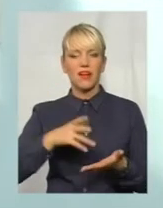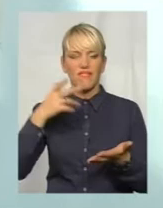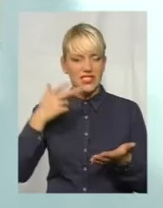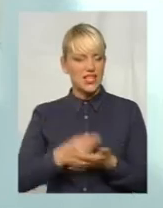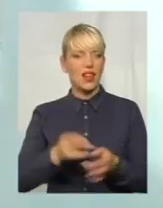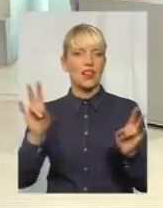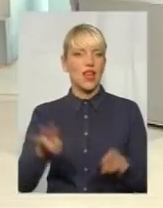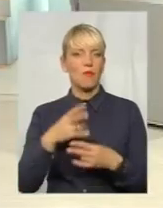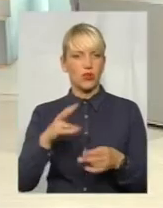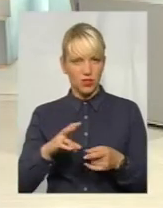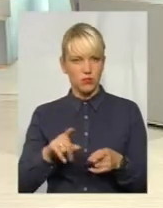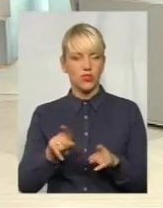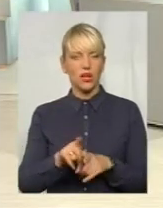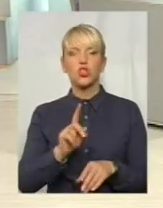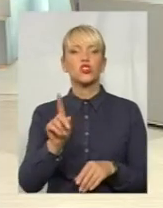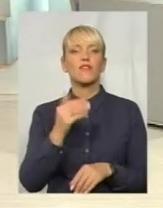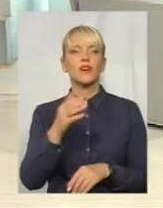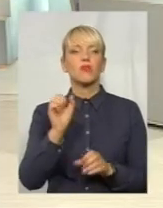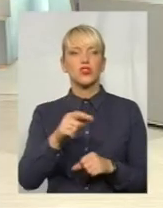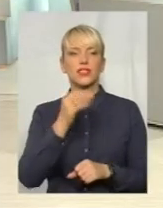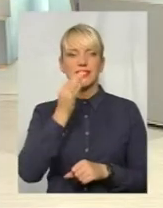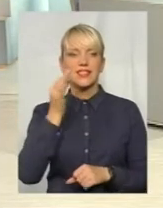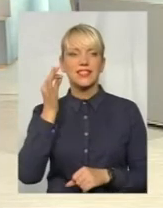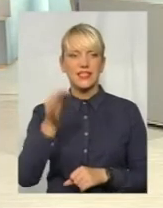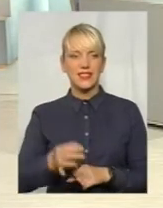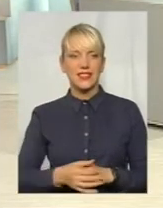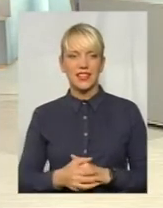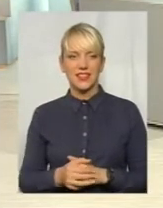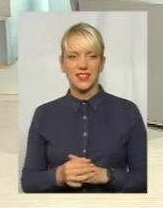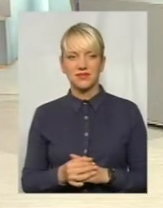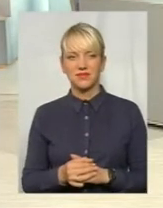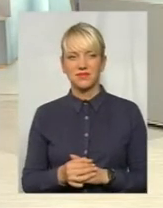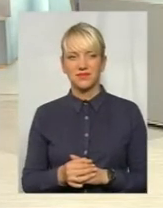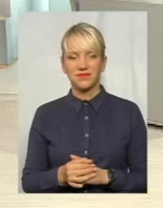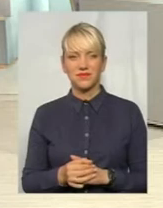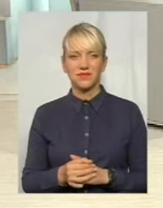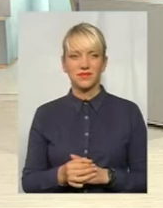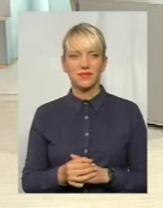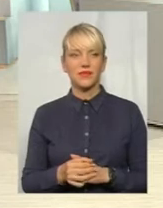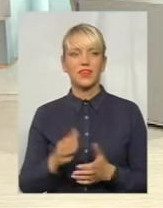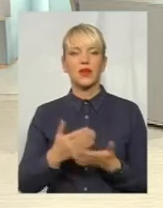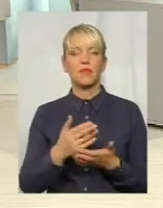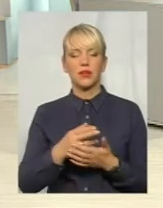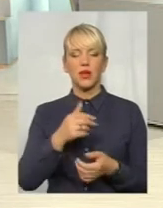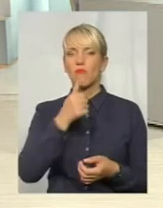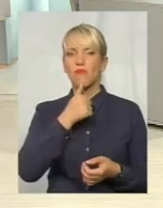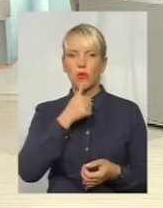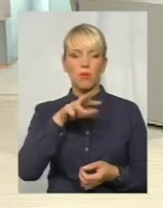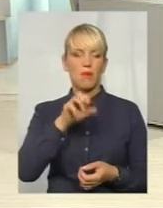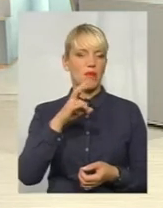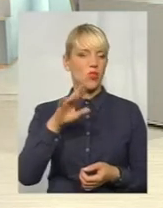потрібна. Що ви можете відповісти британським вченим, які до прикладу кажуть, що там проба монту взагалі це